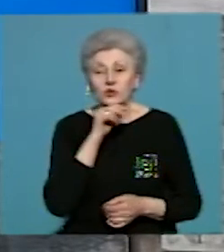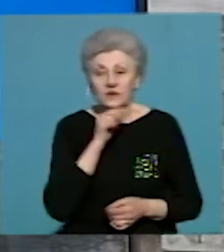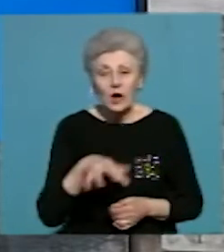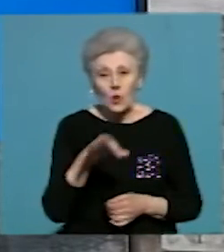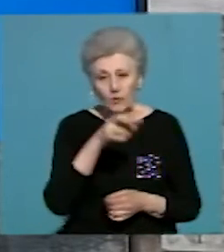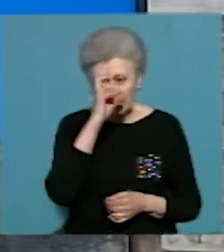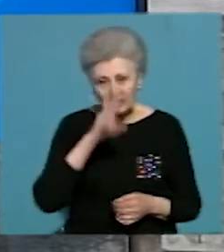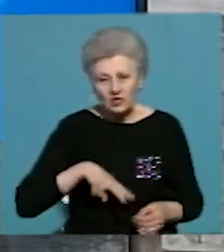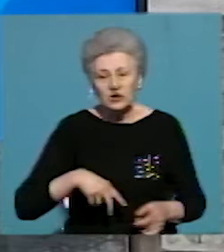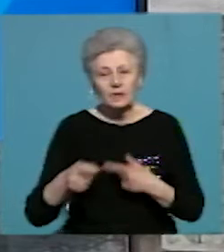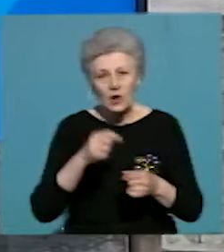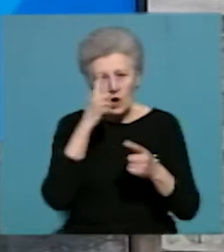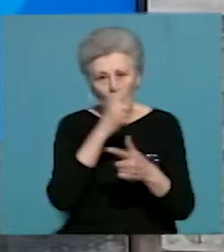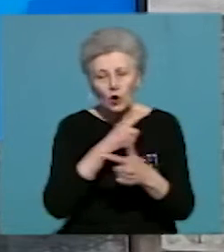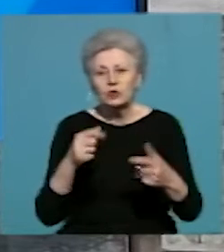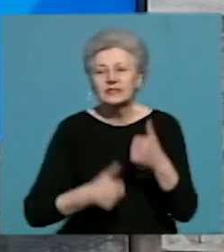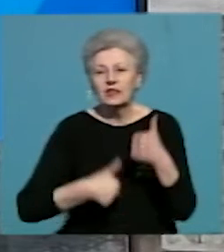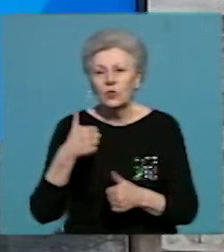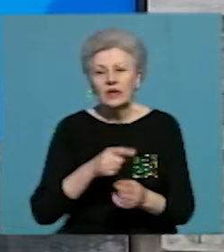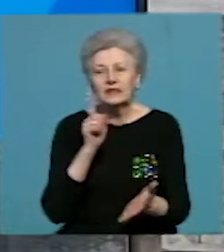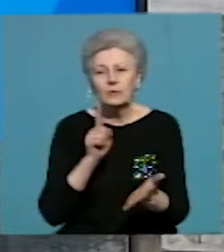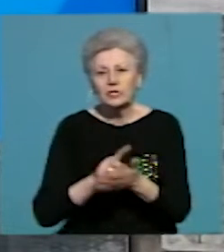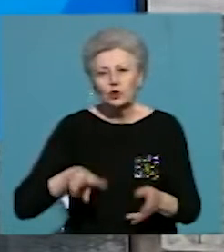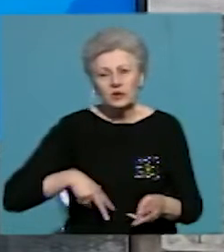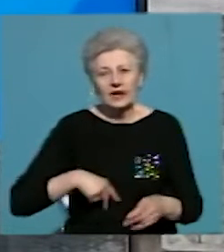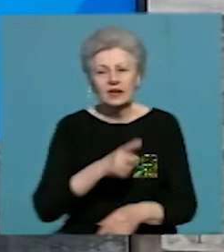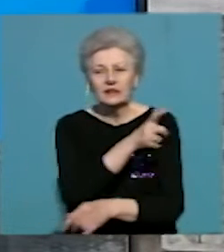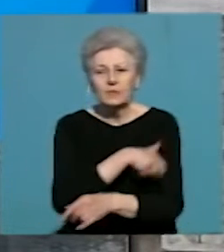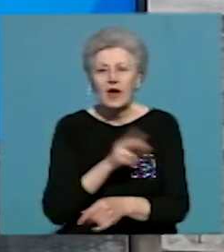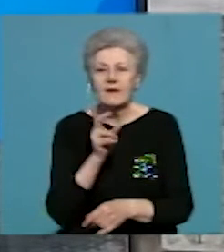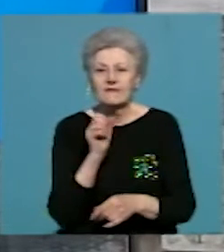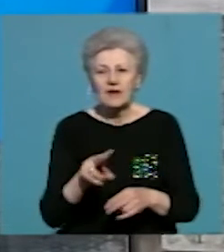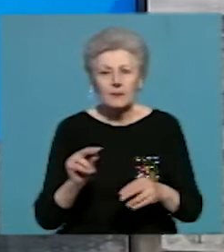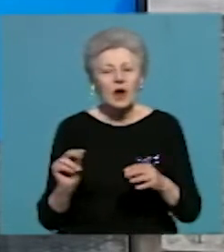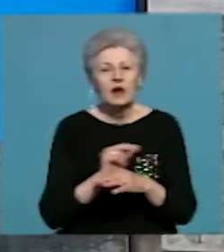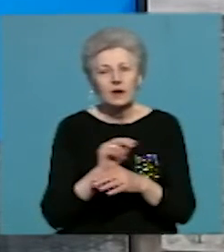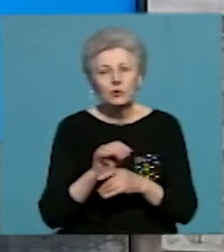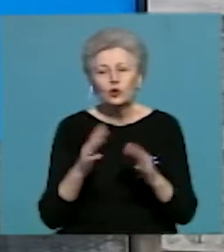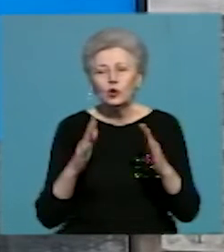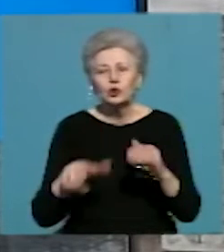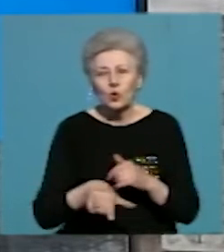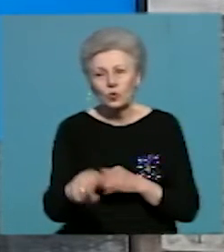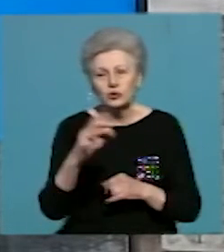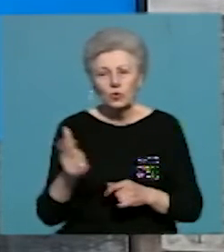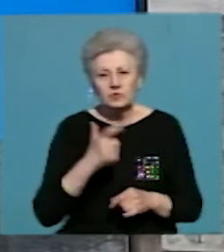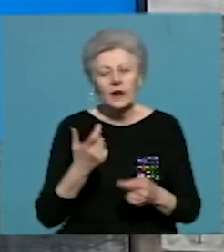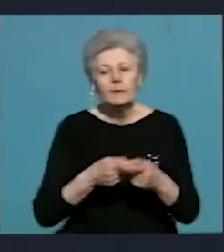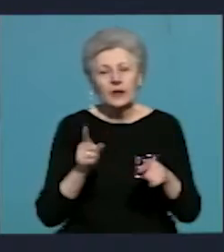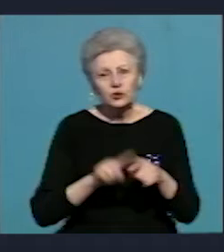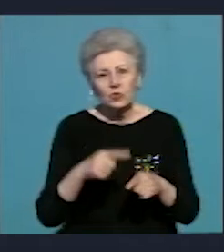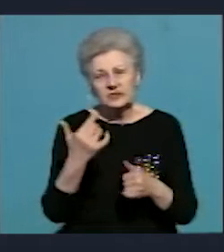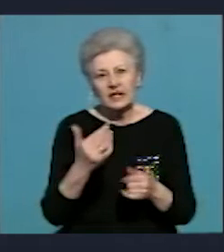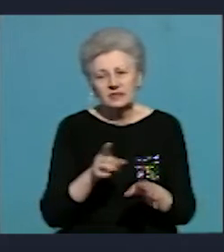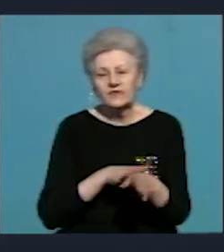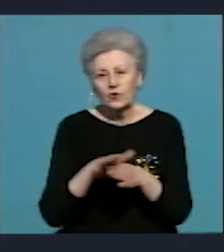облдержадміністрації оголосили конкурс на посаду директора департаменту капітального будівництва та дорожнього господарства. Зараз обов'язки директора виконує